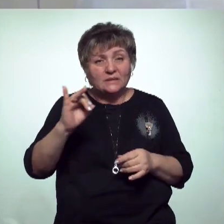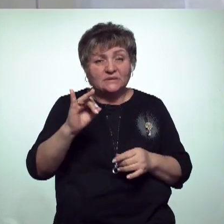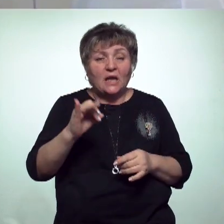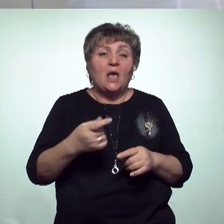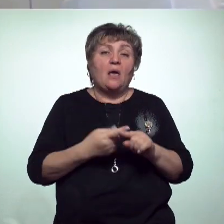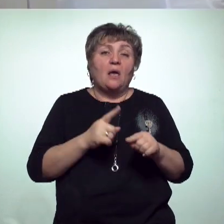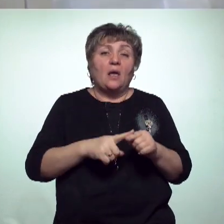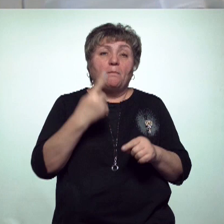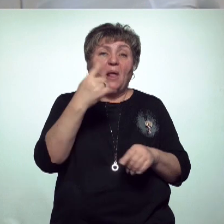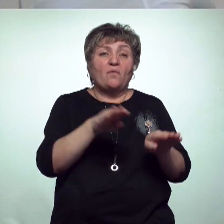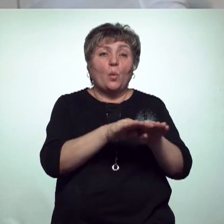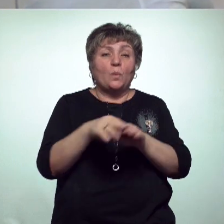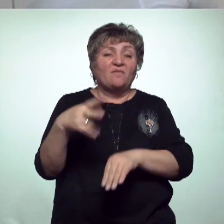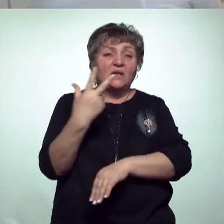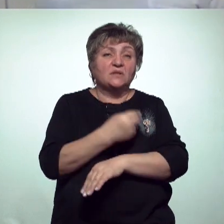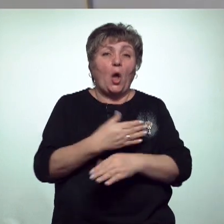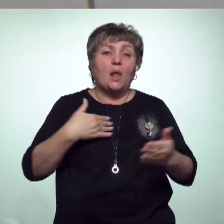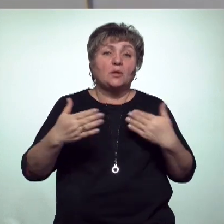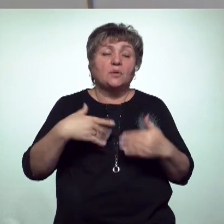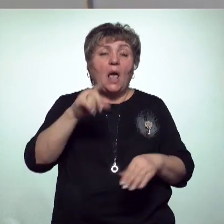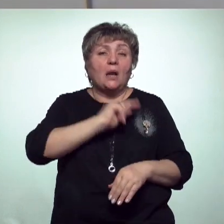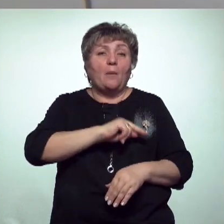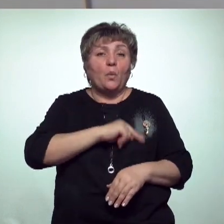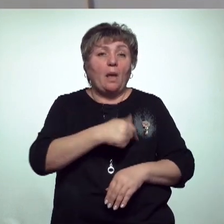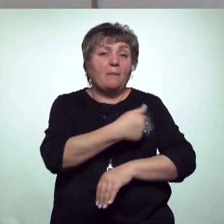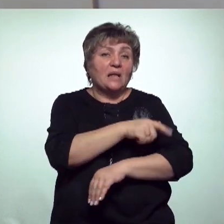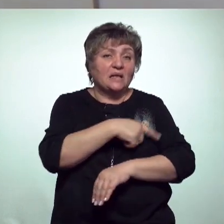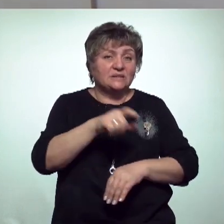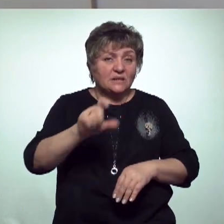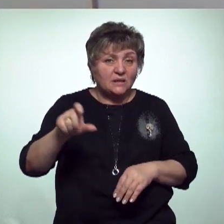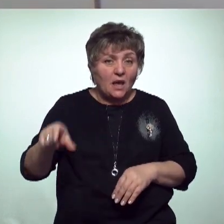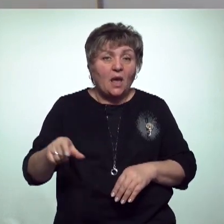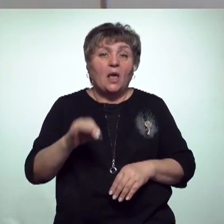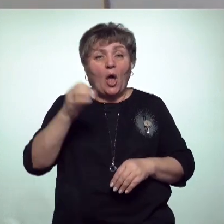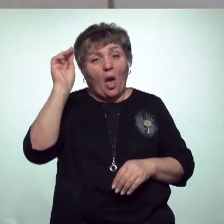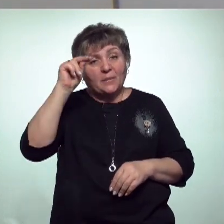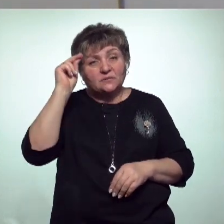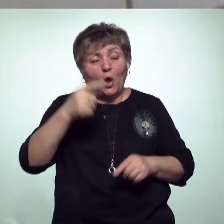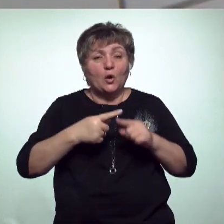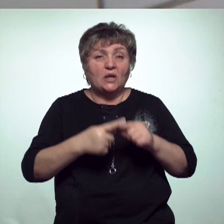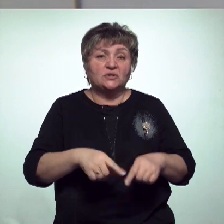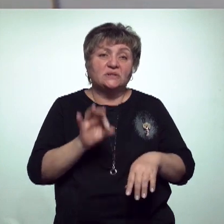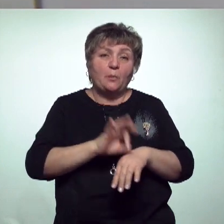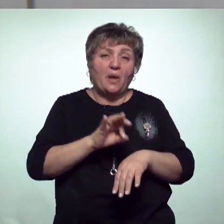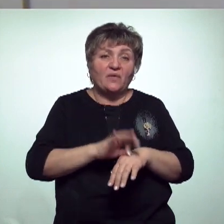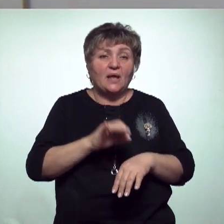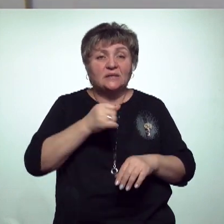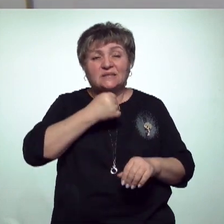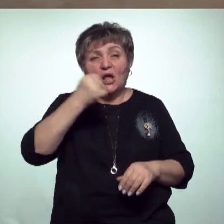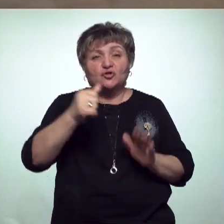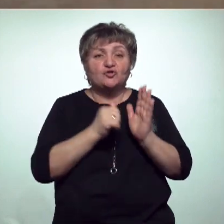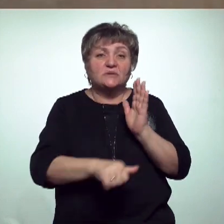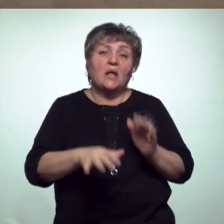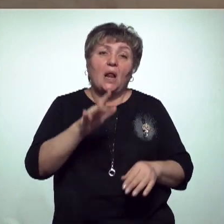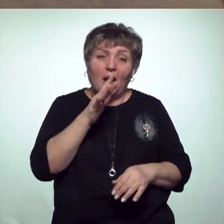приоритету первого уровня для вакцинации относятся работники сферы медицины, образования, лица с хроническими заболеваниями и старше 60